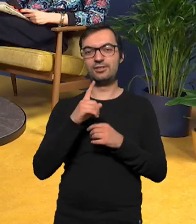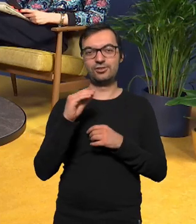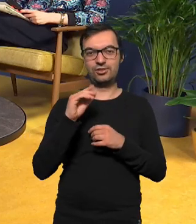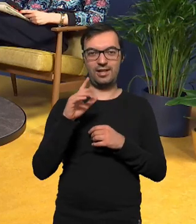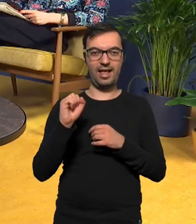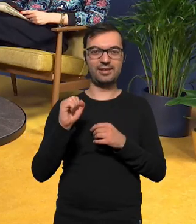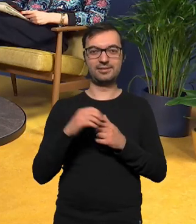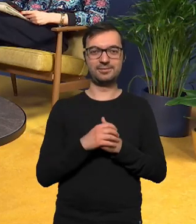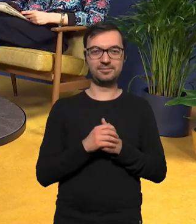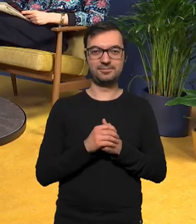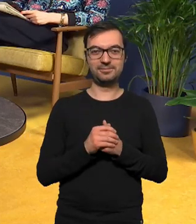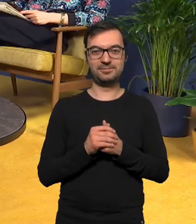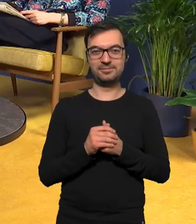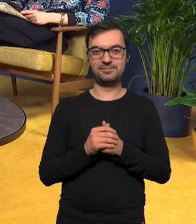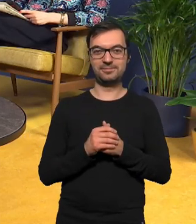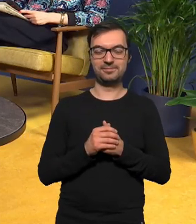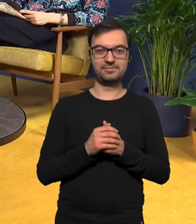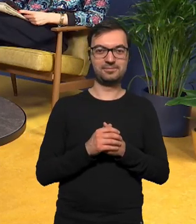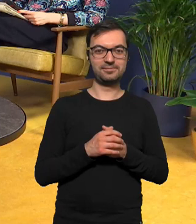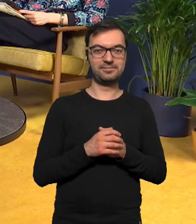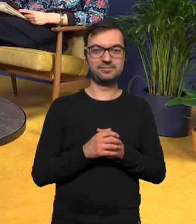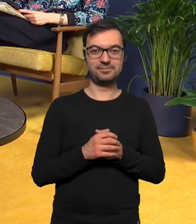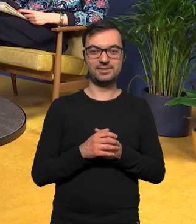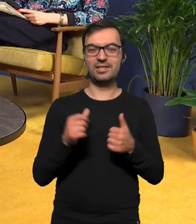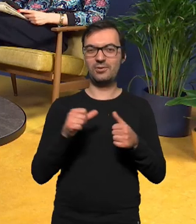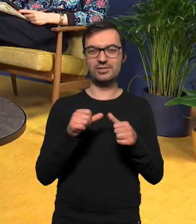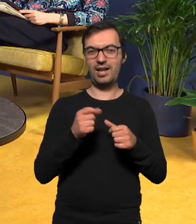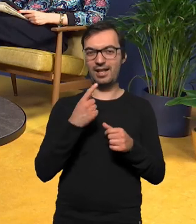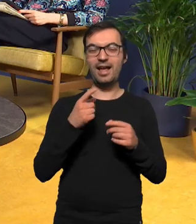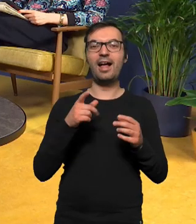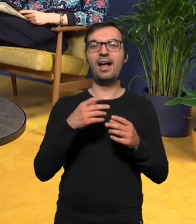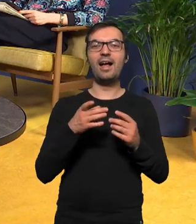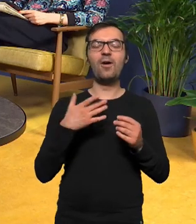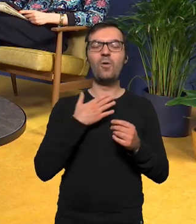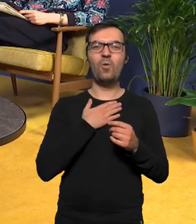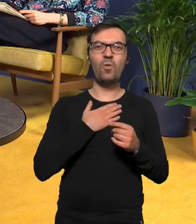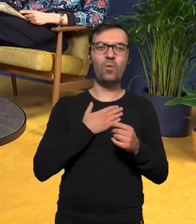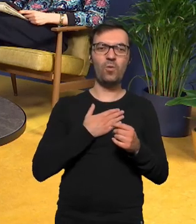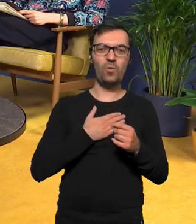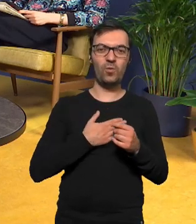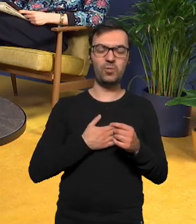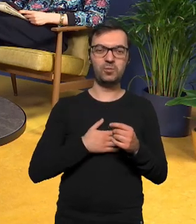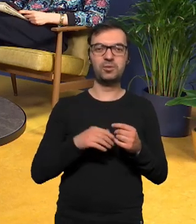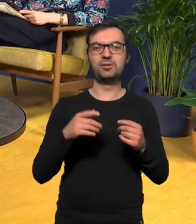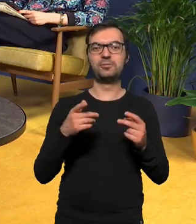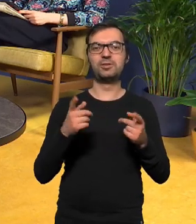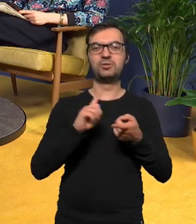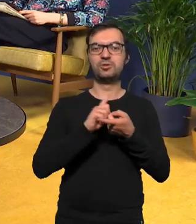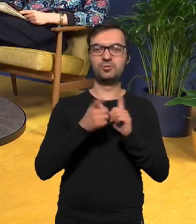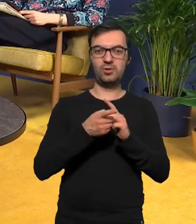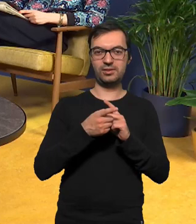w kształcie żelki natomiast pojawiają się lubimy konfrontacje z drugą osobą